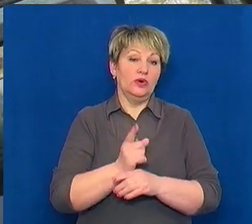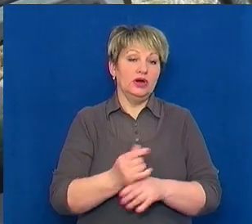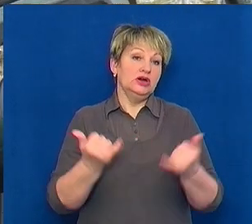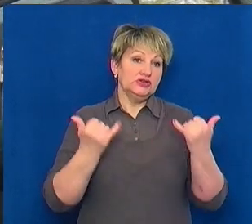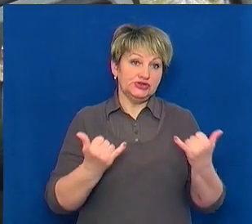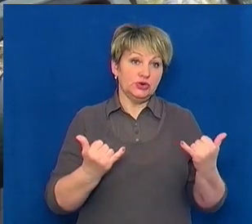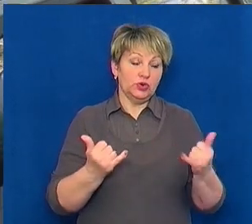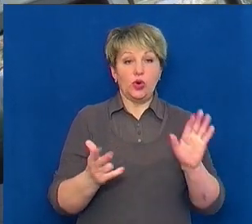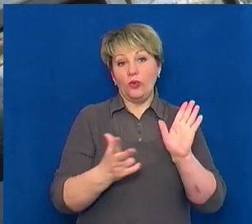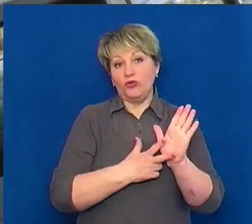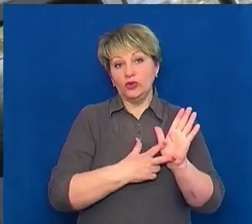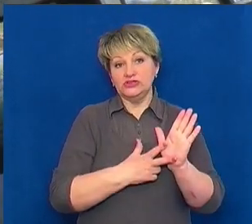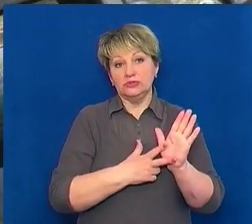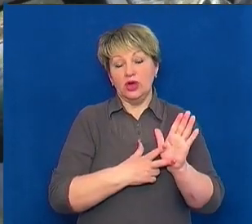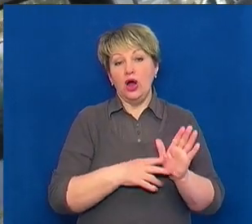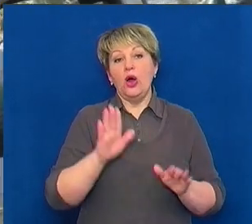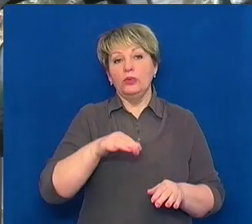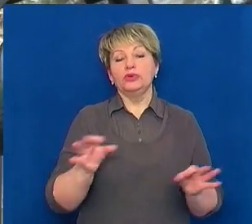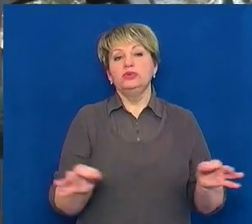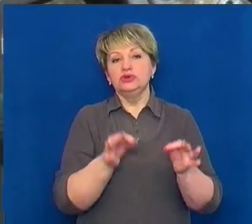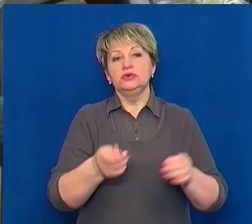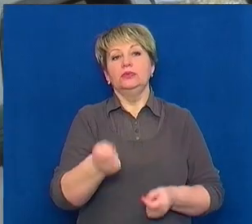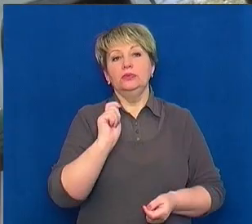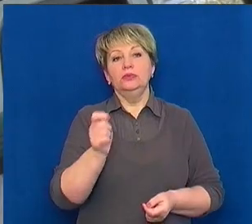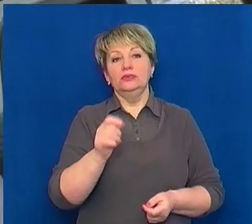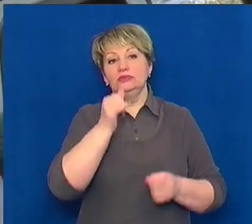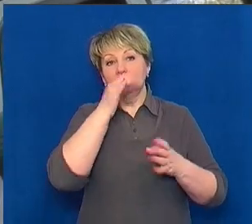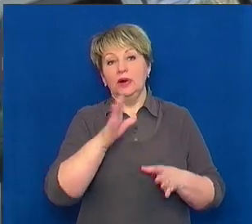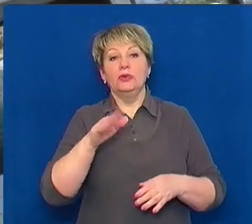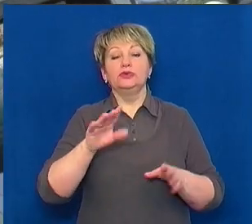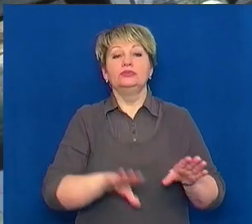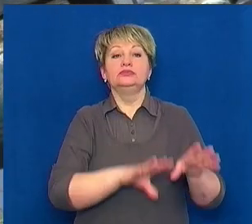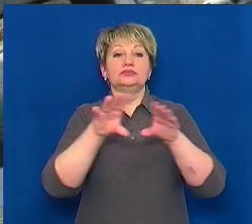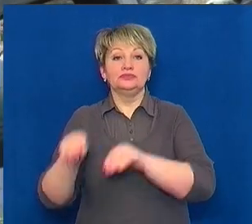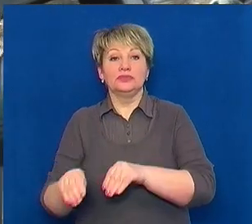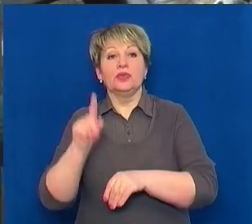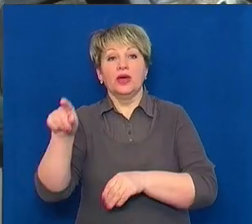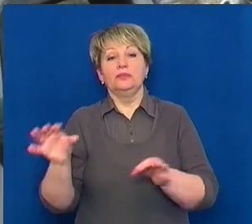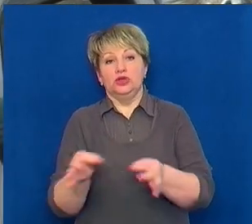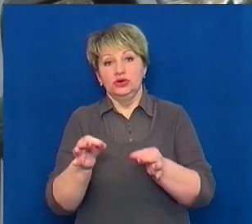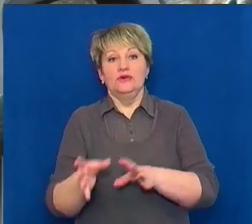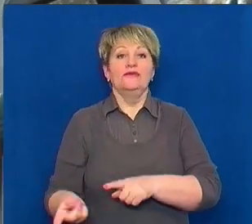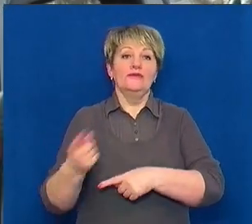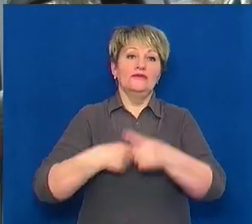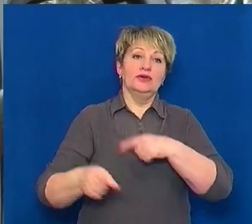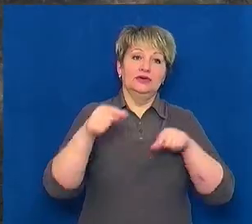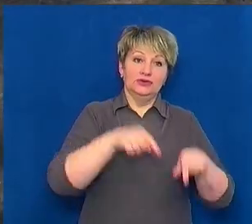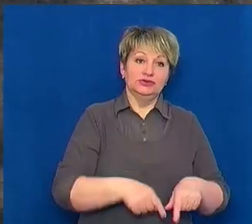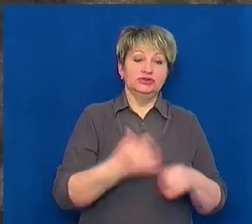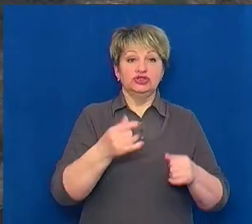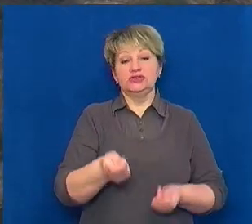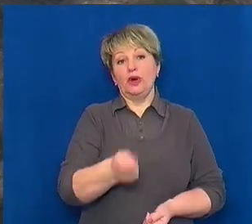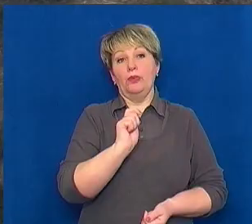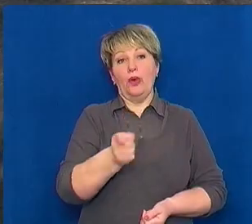десь у восьмій, потім нічого не клювало, поїхав туди, там нічого, повернувся сюди. Ось цей утку поставив,